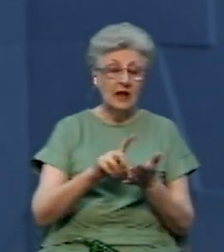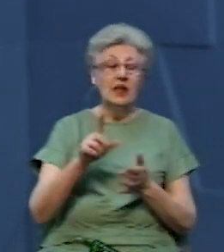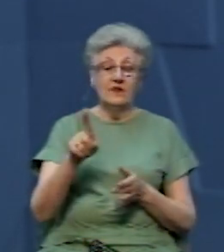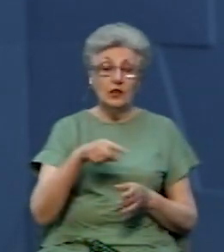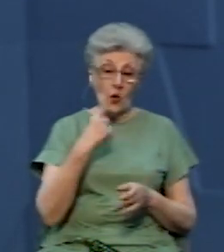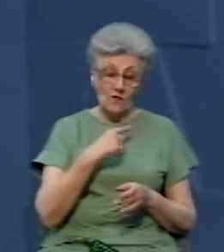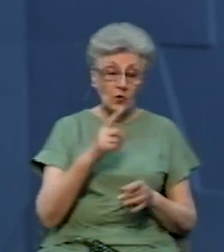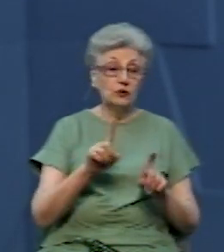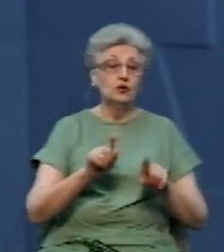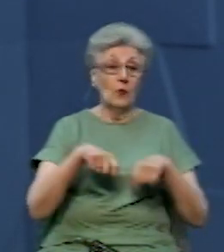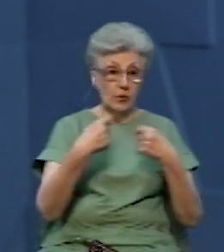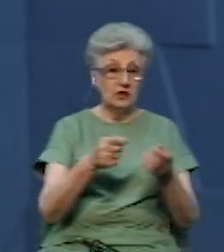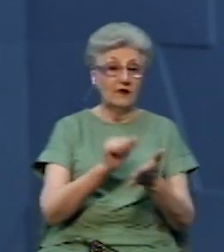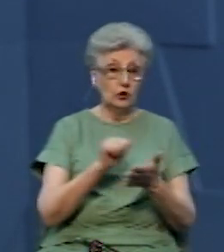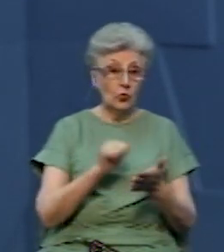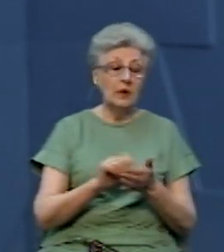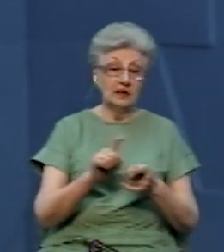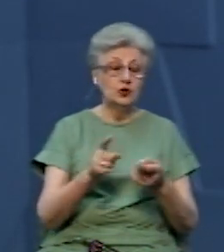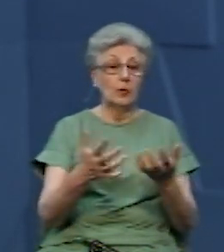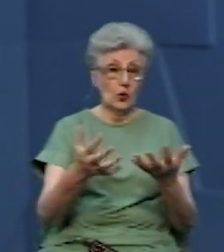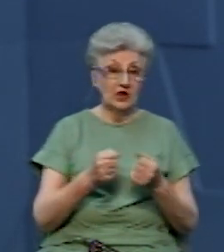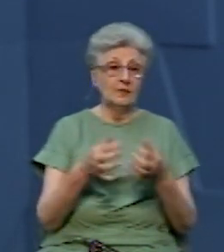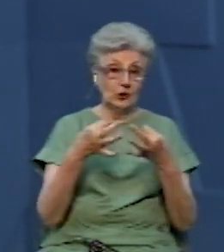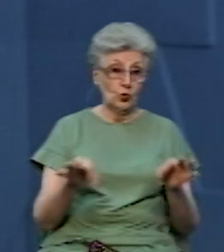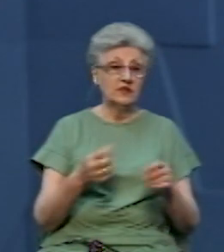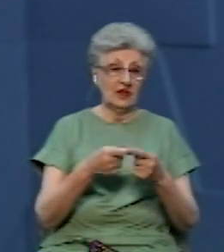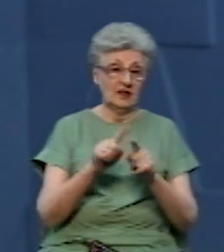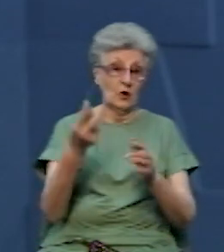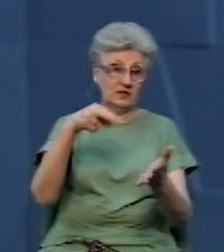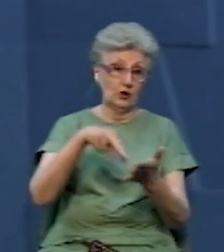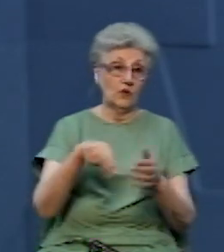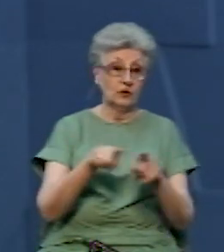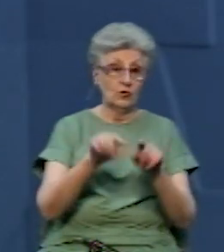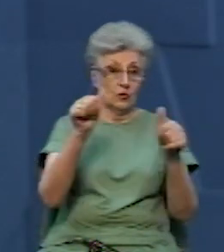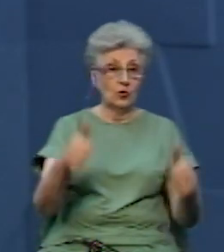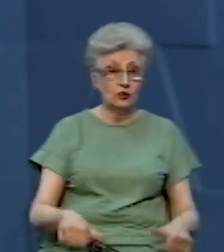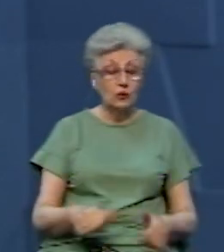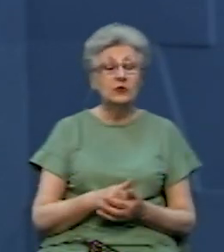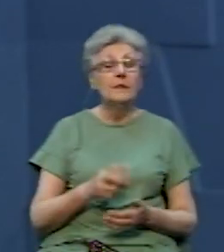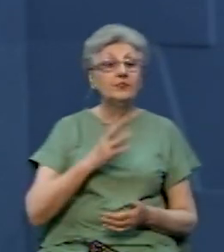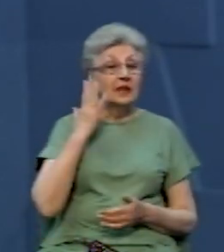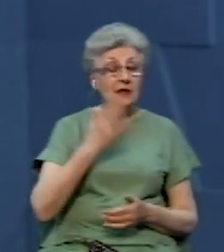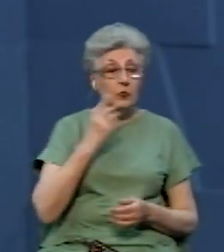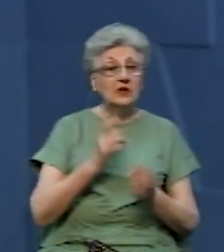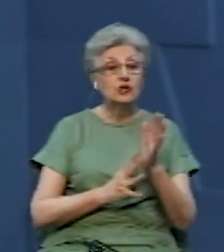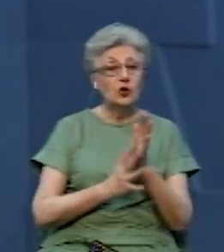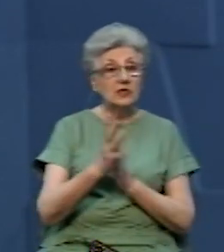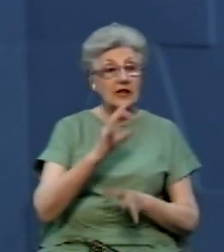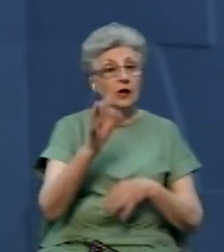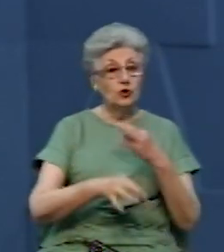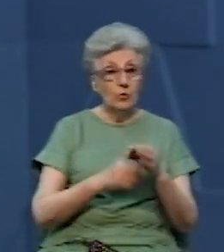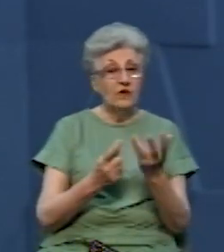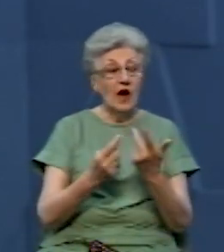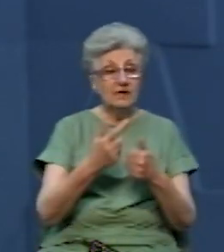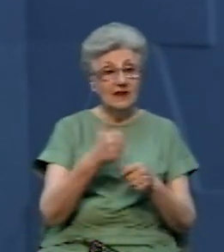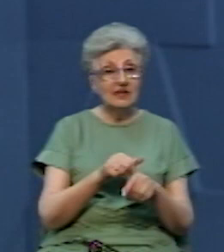комплексу та земельних відносин, щоб отримати дозвіл на конструкцію. На Буковині зростає добова кількість інфікованих